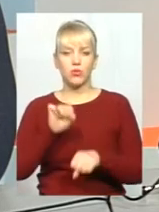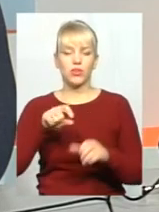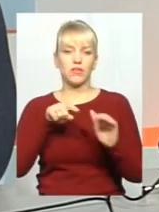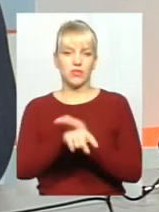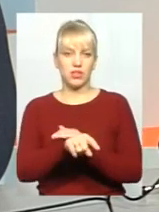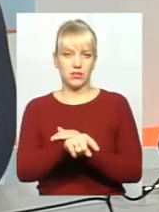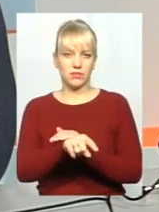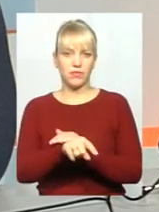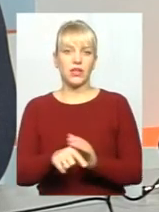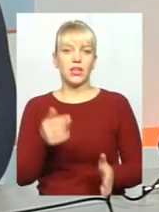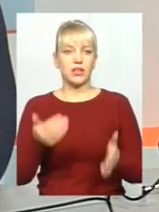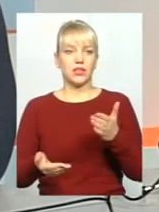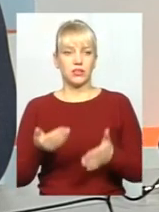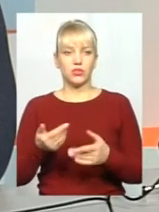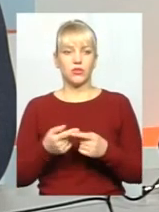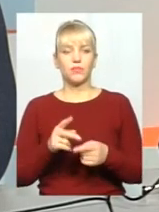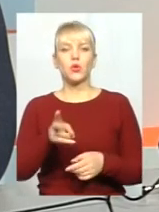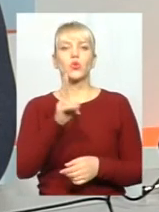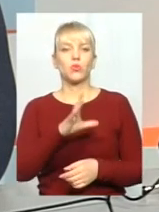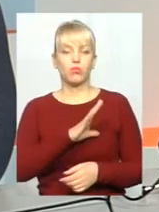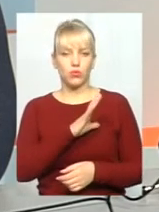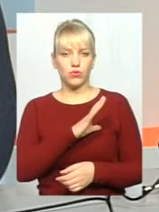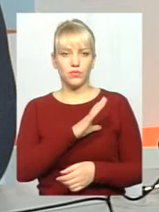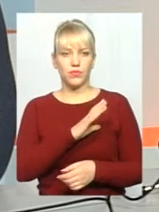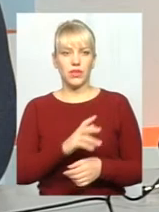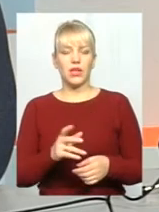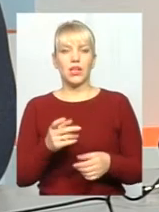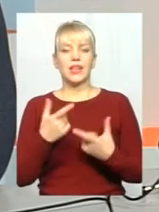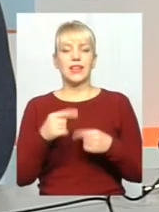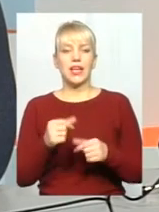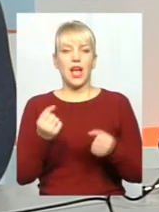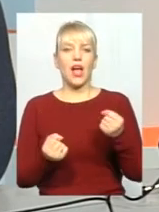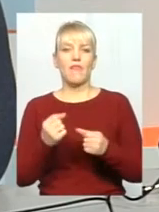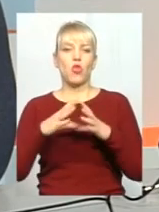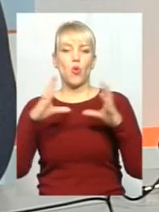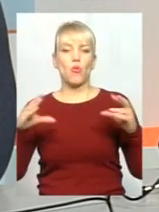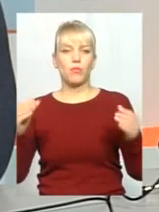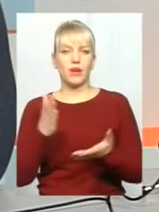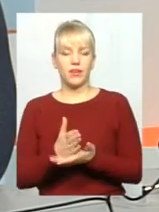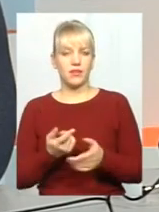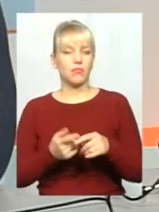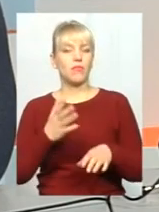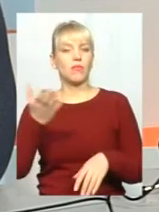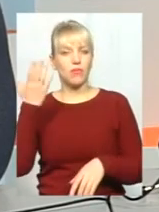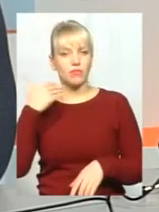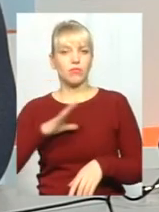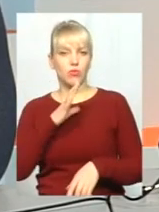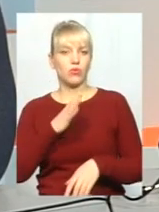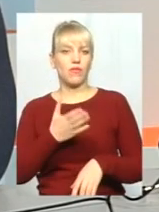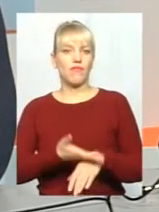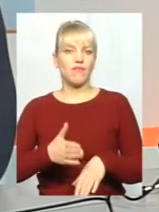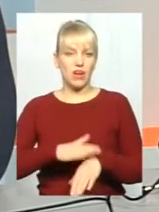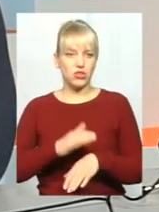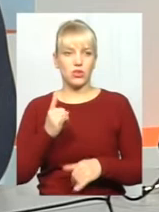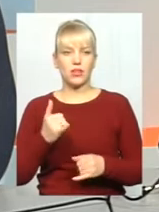події. Тобто, індивікувати, по-перше, хто був за кермом, інше, взагалі, де той автомобіль знаходиться, було досить важко. Але, проховуючи